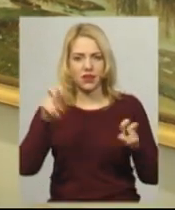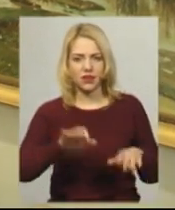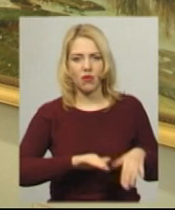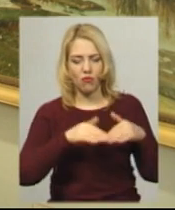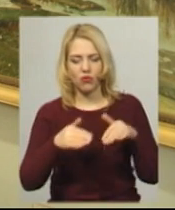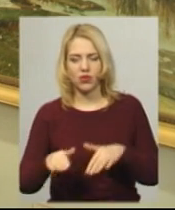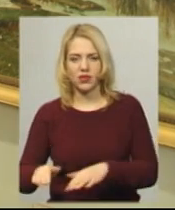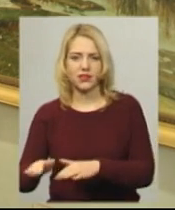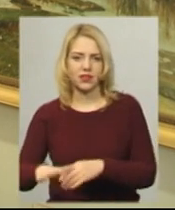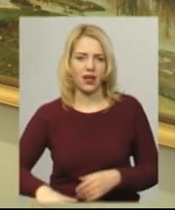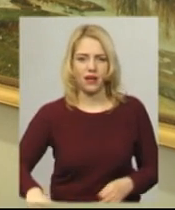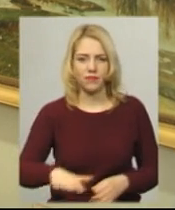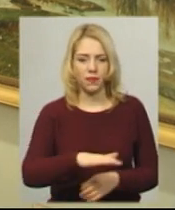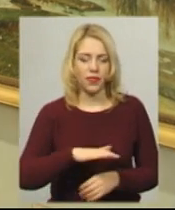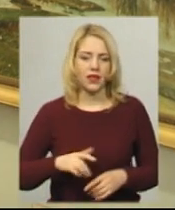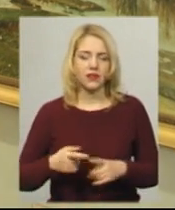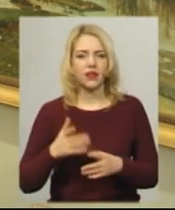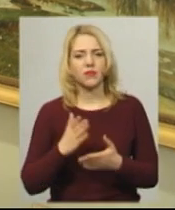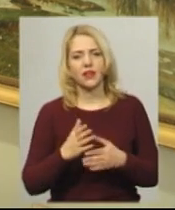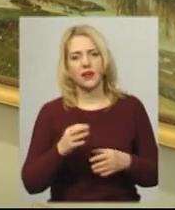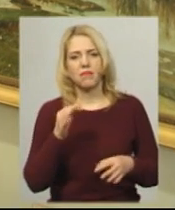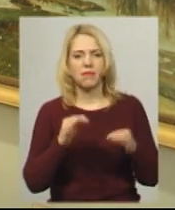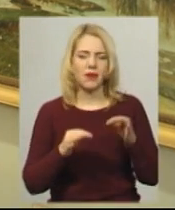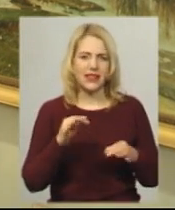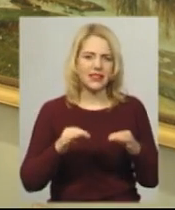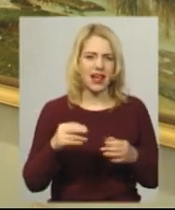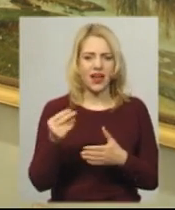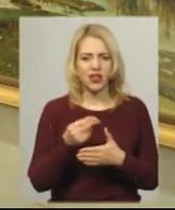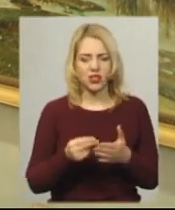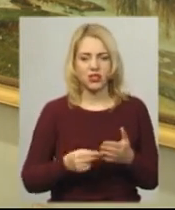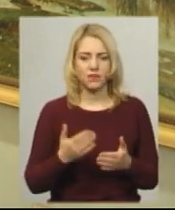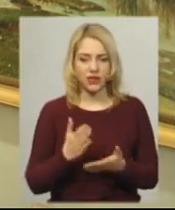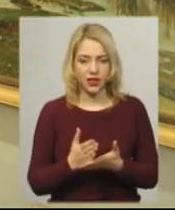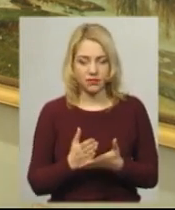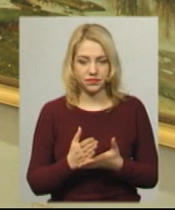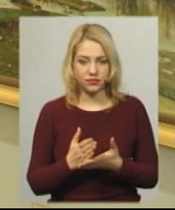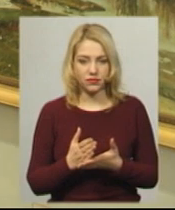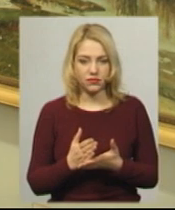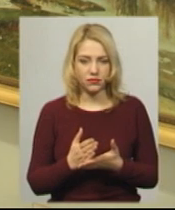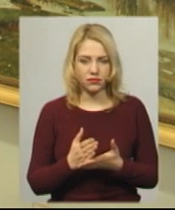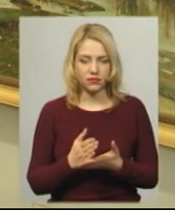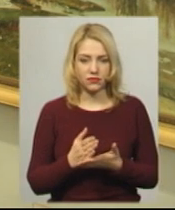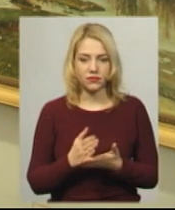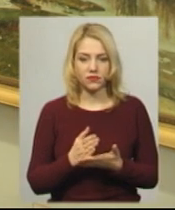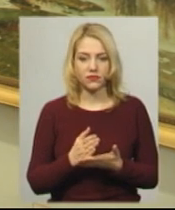будемо так казати, морський пейзаж, ще там щось таке з кораблями. Ну,